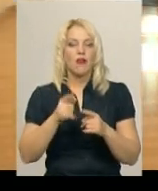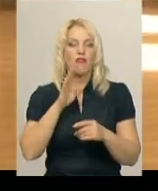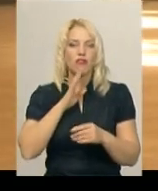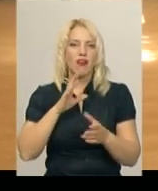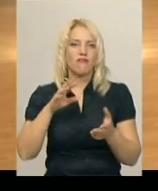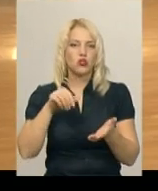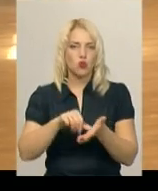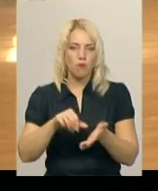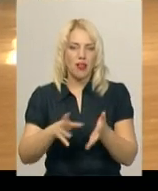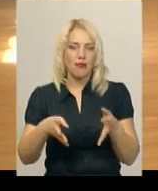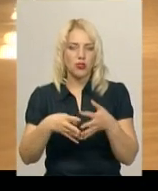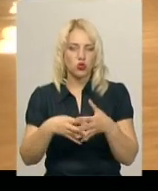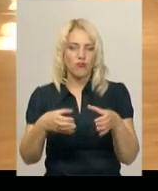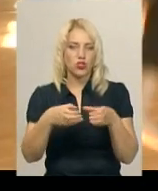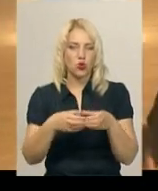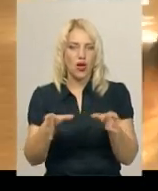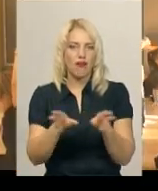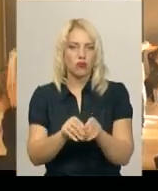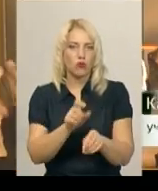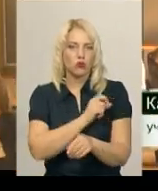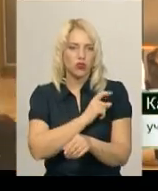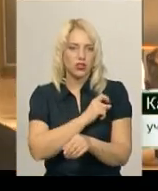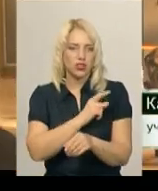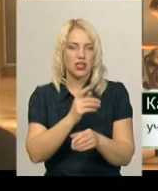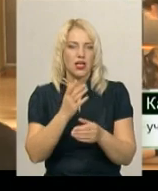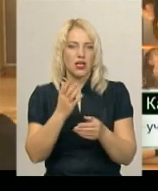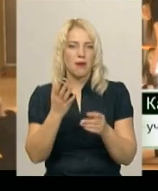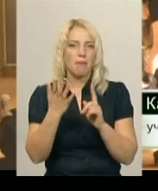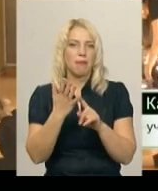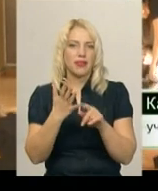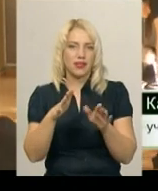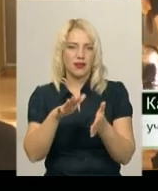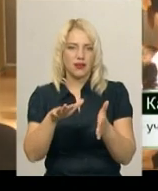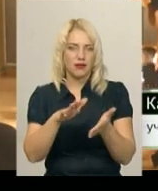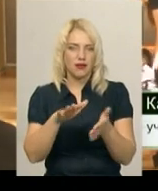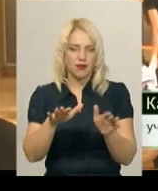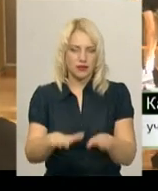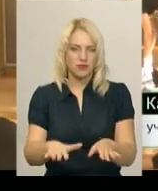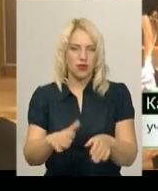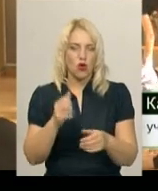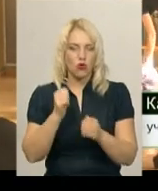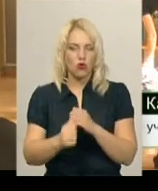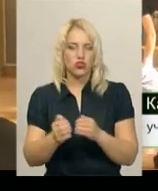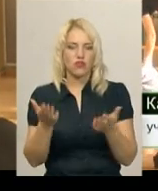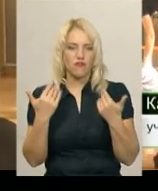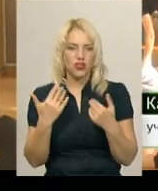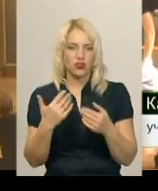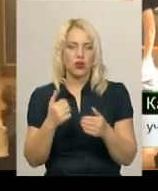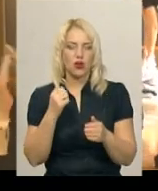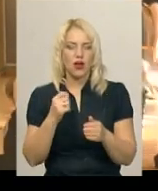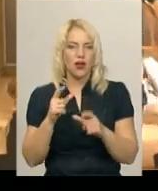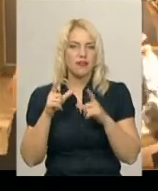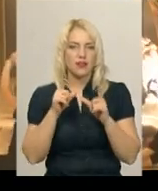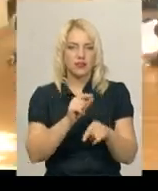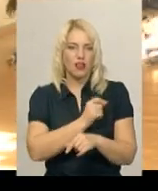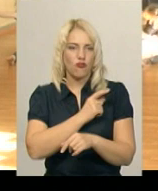міксованій групі, разом із одеситками, та стала п'ятою. Майже кожні вихідні треба було їздити в Одесу, щоб було все відпрацьовано, щоб всі